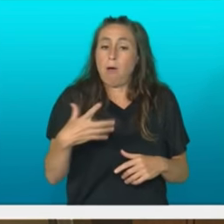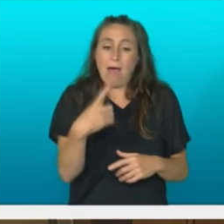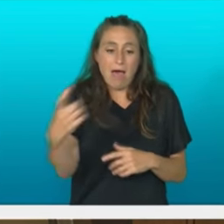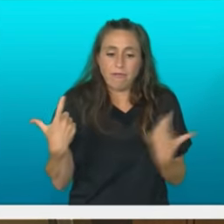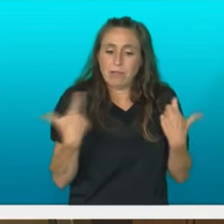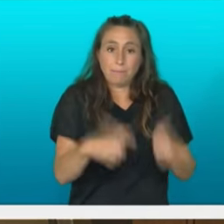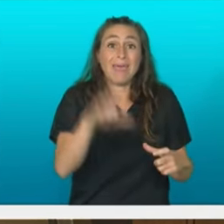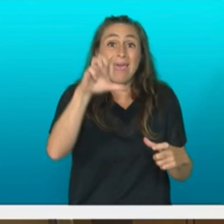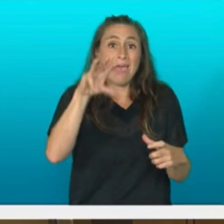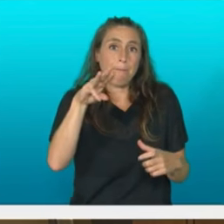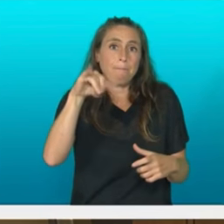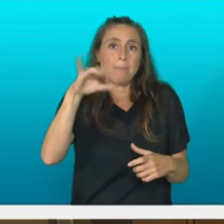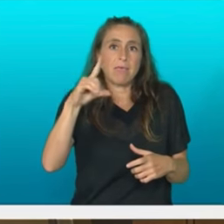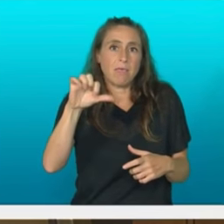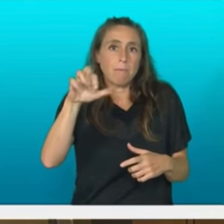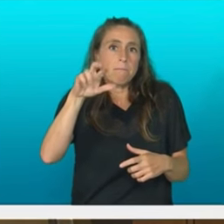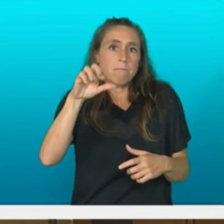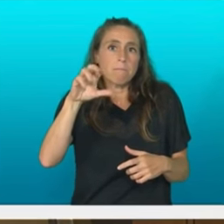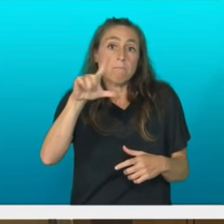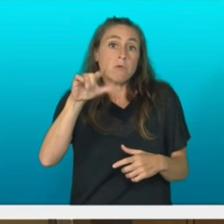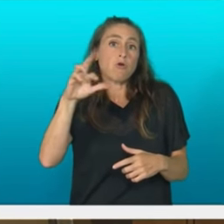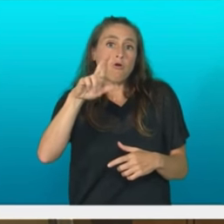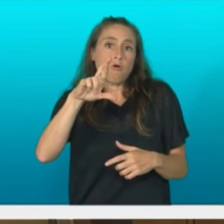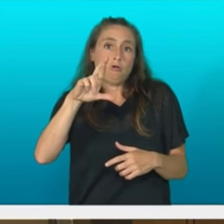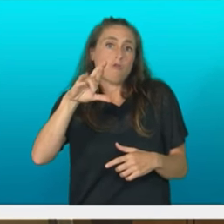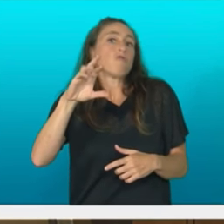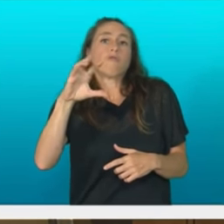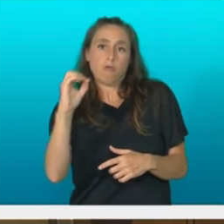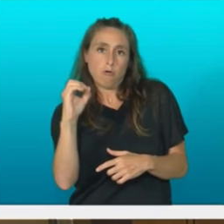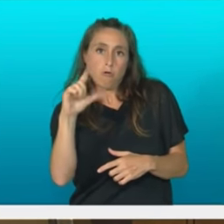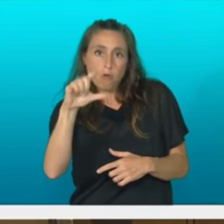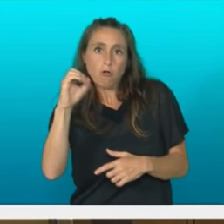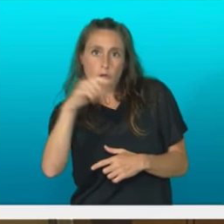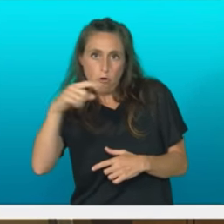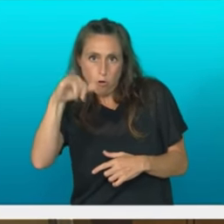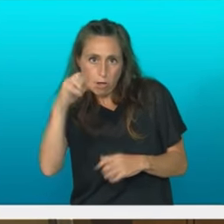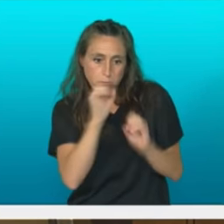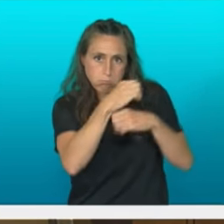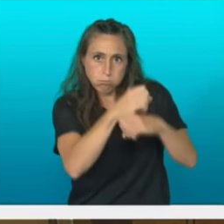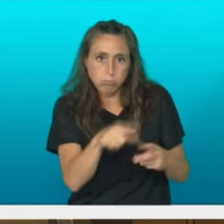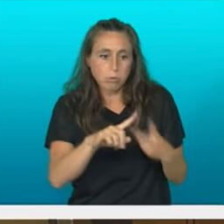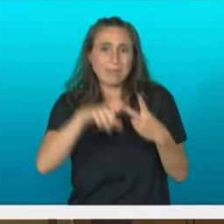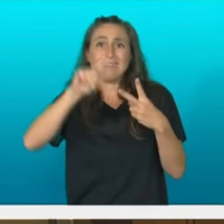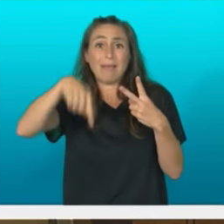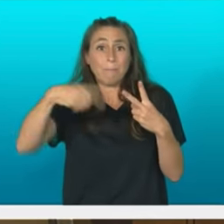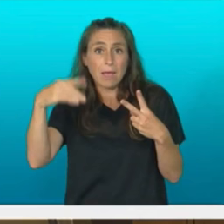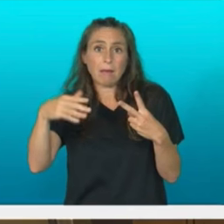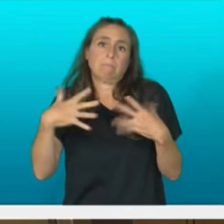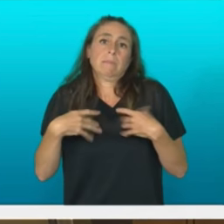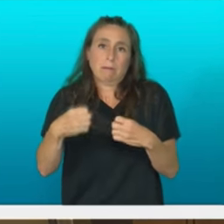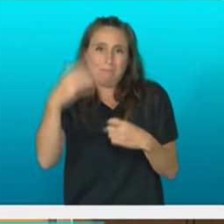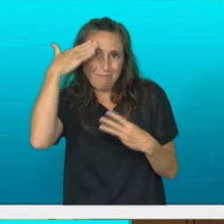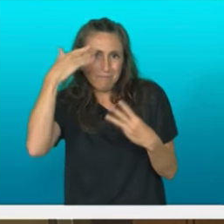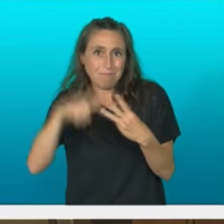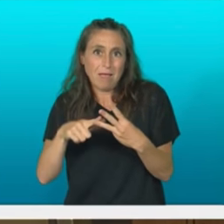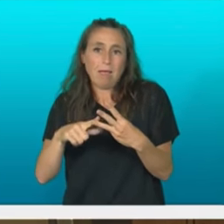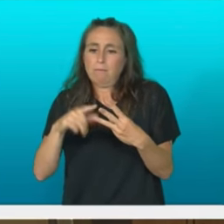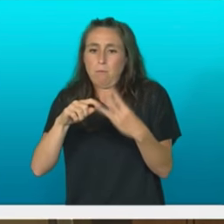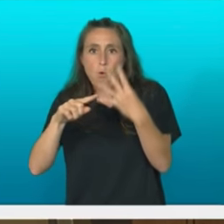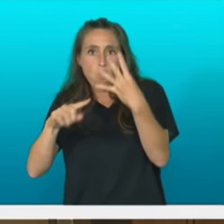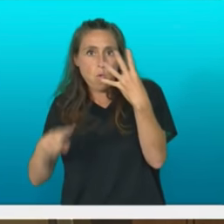osasun mentala errepikatu egingo dut, gaixotasun kronikoak, pandemia horretik premiazkoak zirenak, eta brain